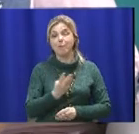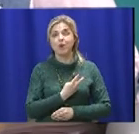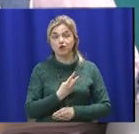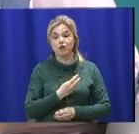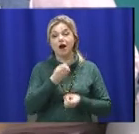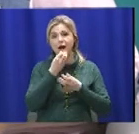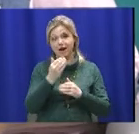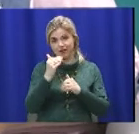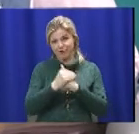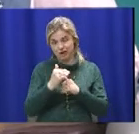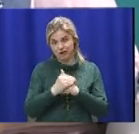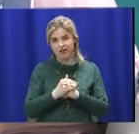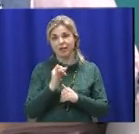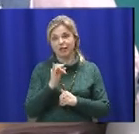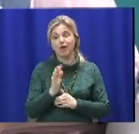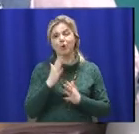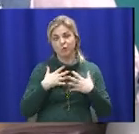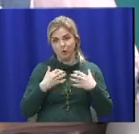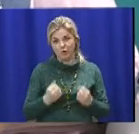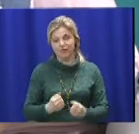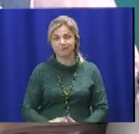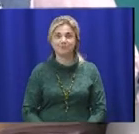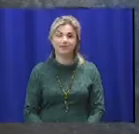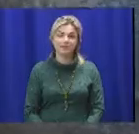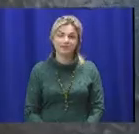гарного вечора і будьте здорові!